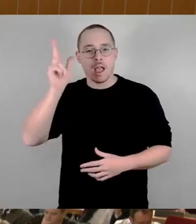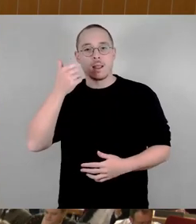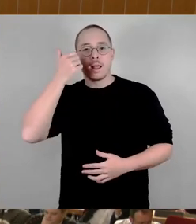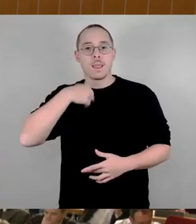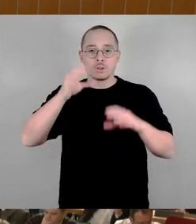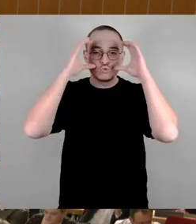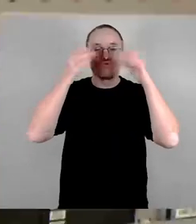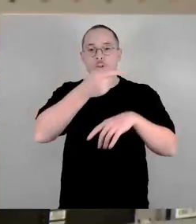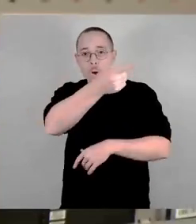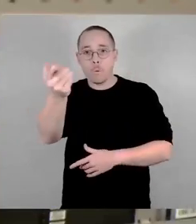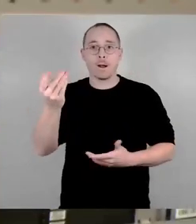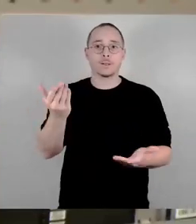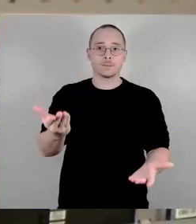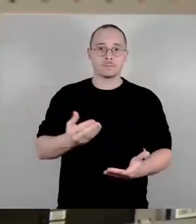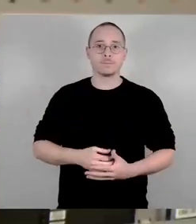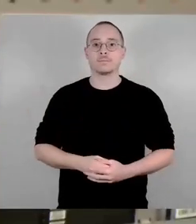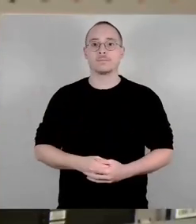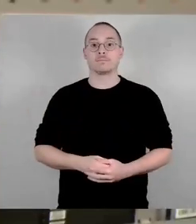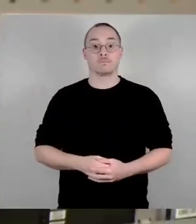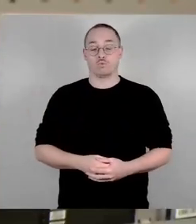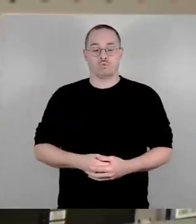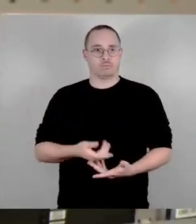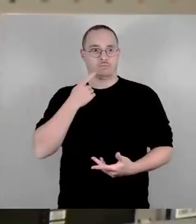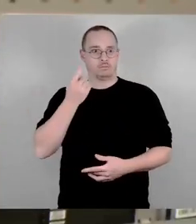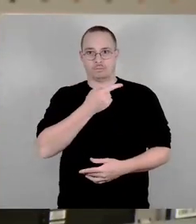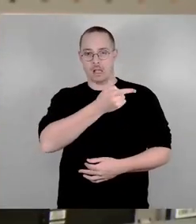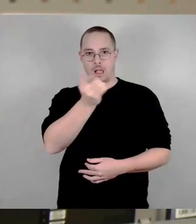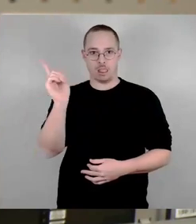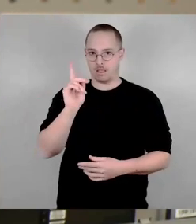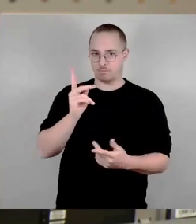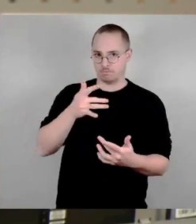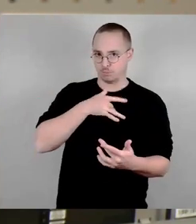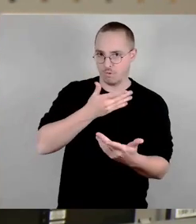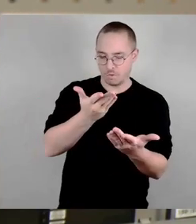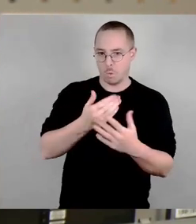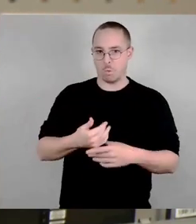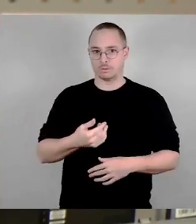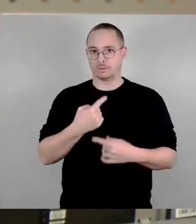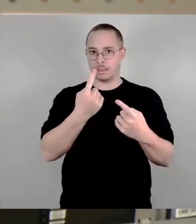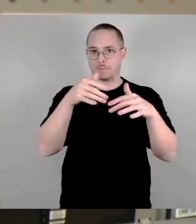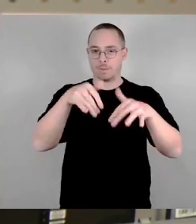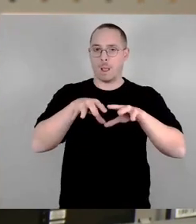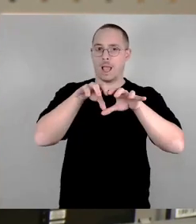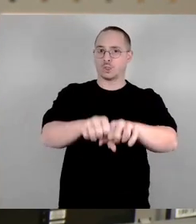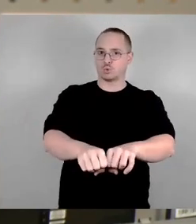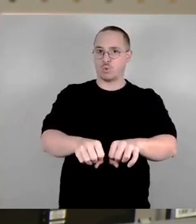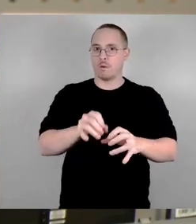Die es ja auch alle irgendwie betrifft, ob nun als Eigentümer einer Immobilie oder als Mieterinnen.